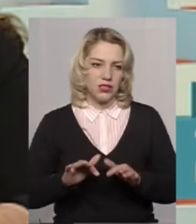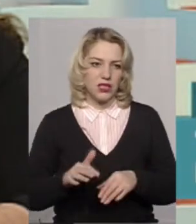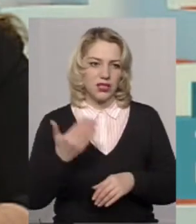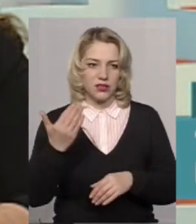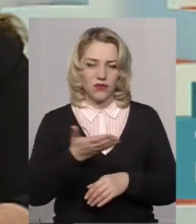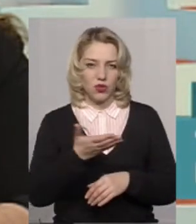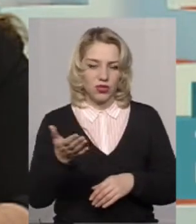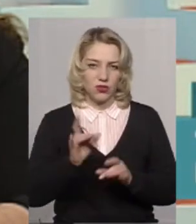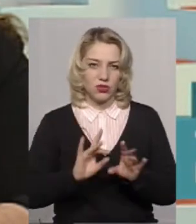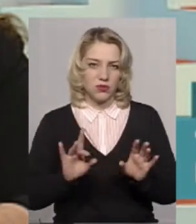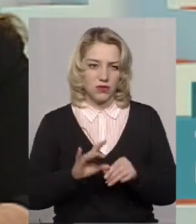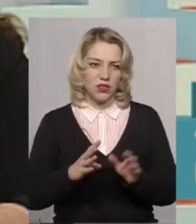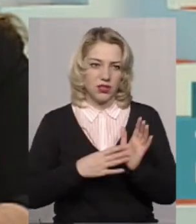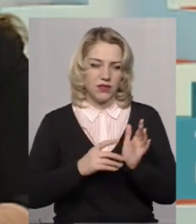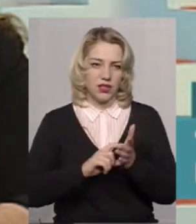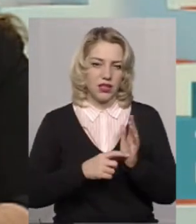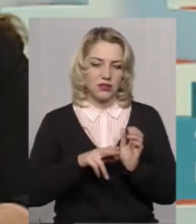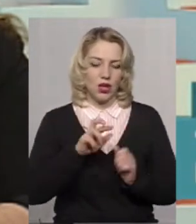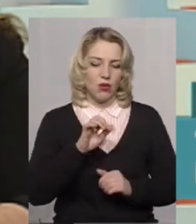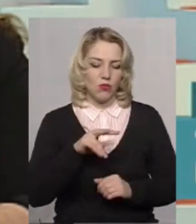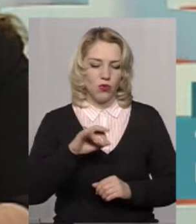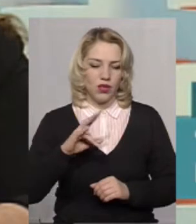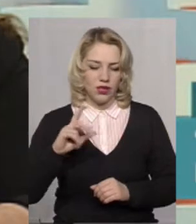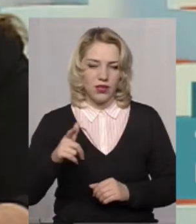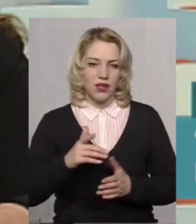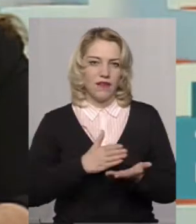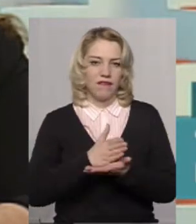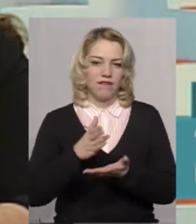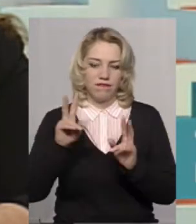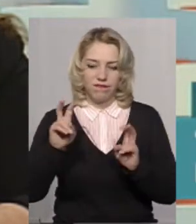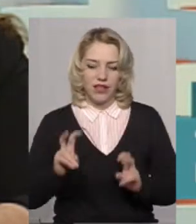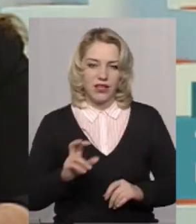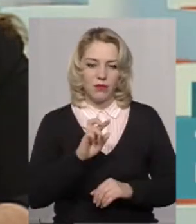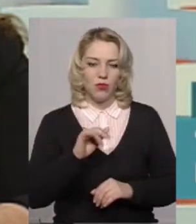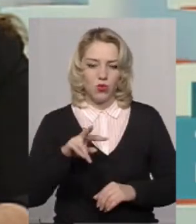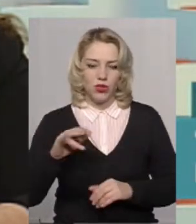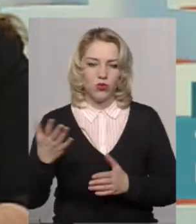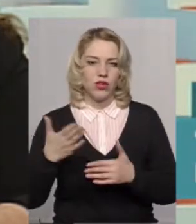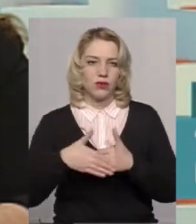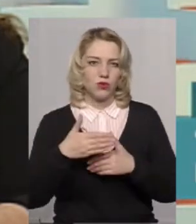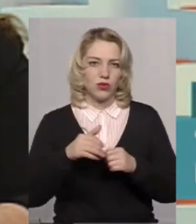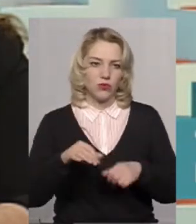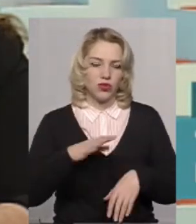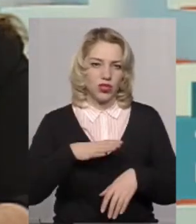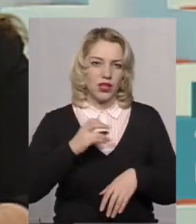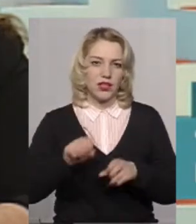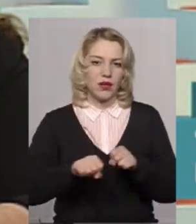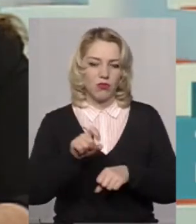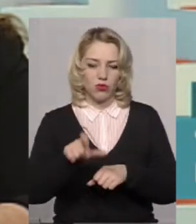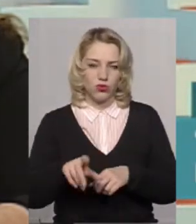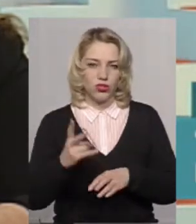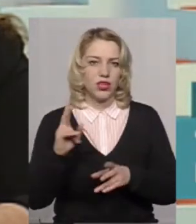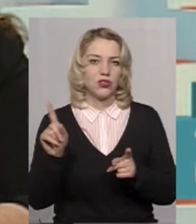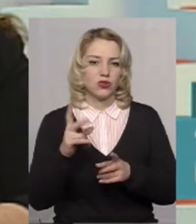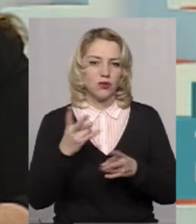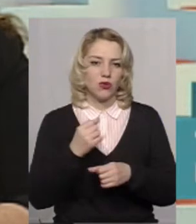Вони розповіли дев'ятикласникам про булінг, про види булінгу, які види покарання чекають на правопорушника і